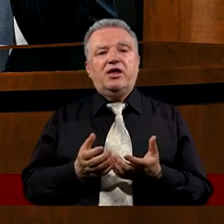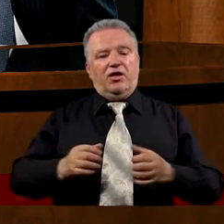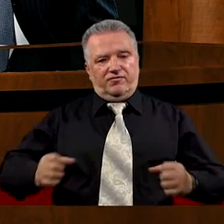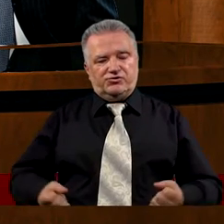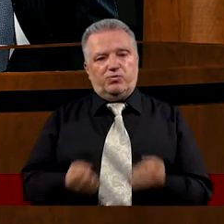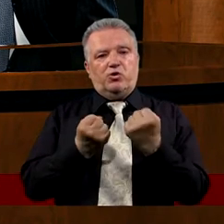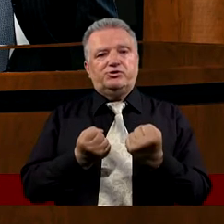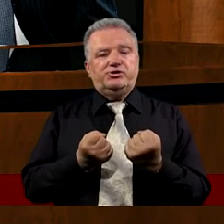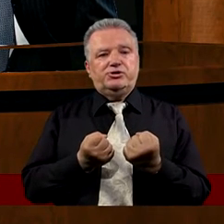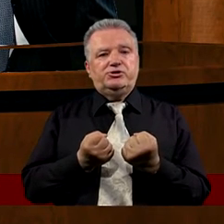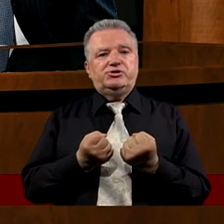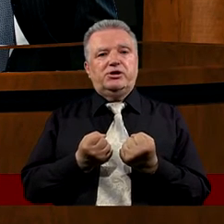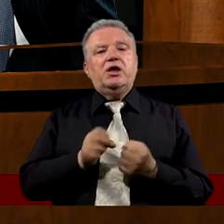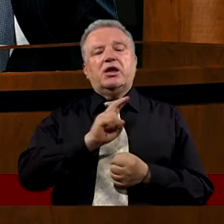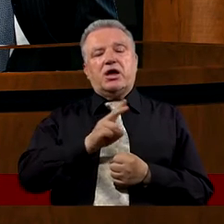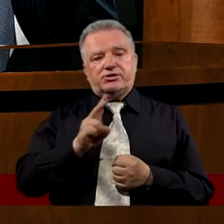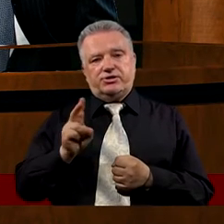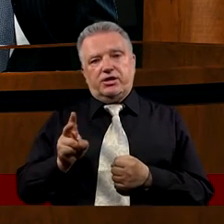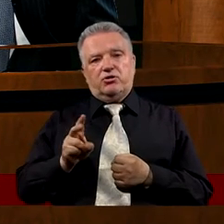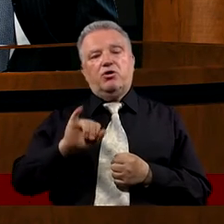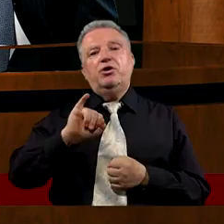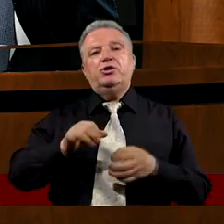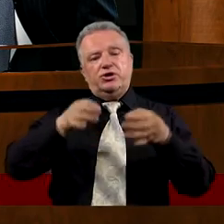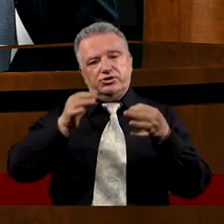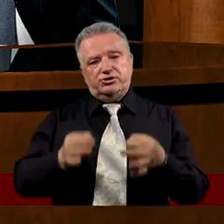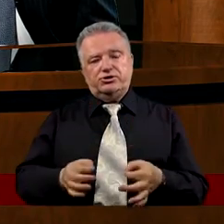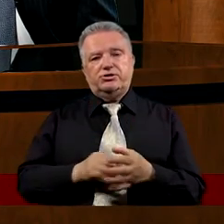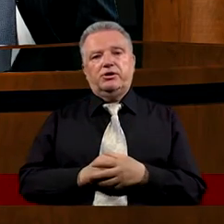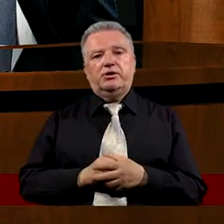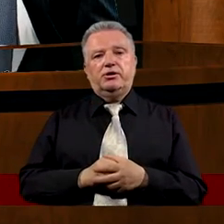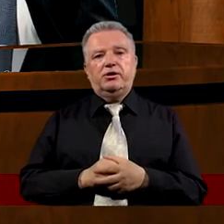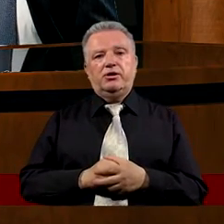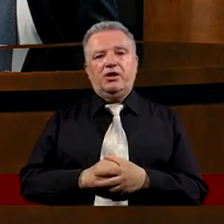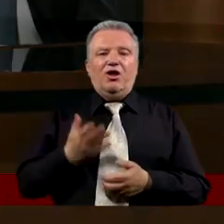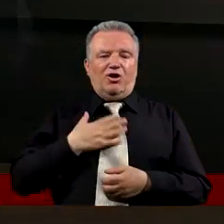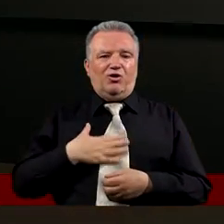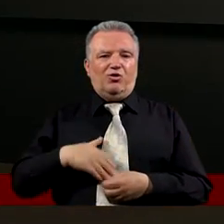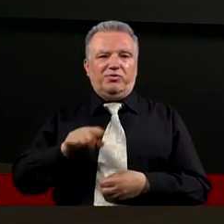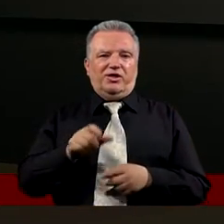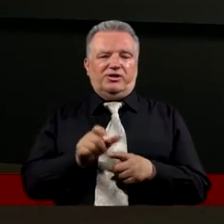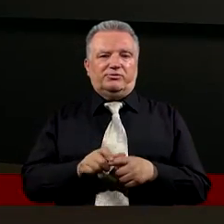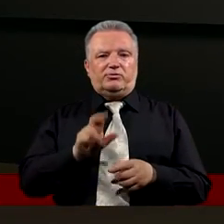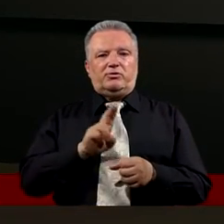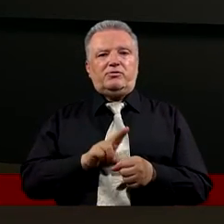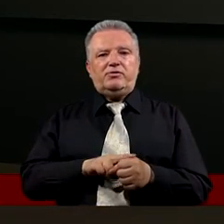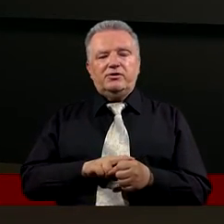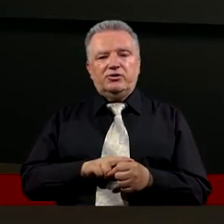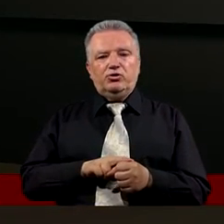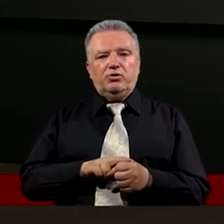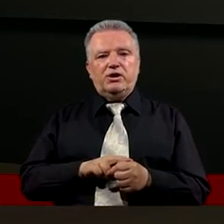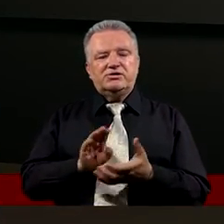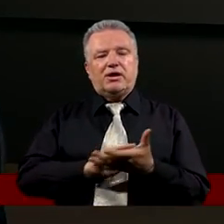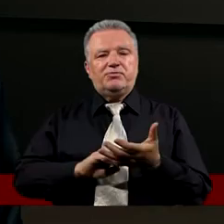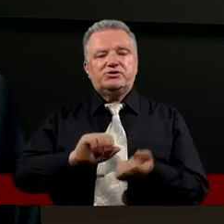wtedy Ale to jest To jego podejście Do człowieka Również Również dzisiaj I bardzo lubię Te słowa Które